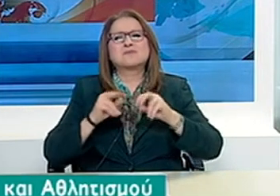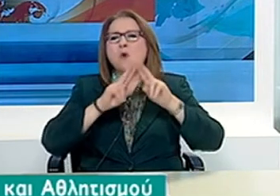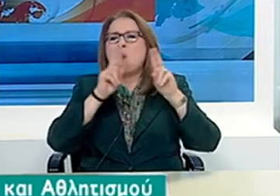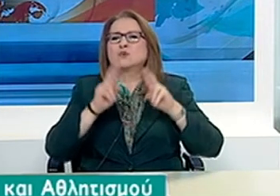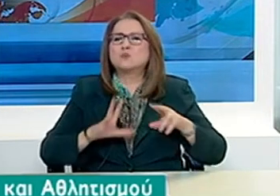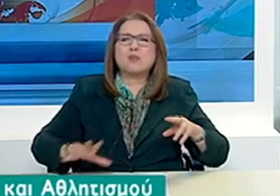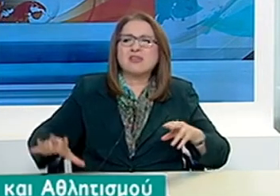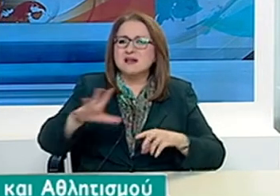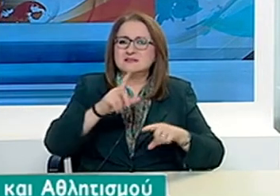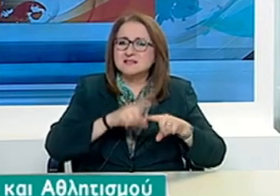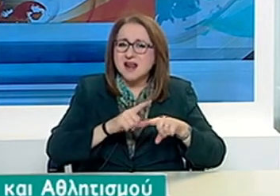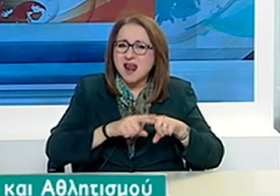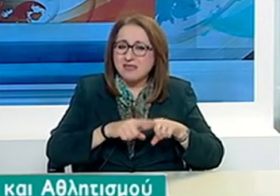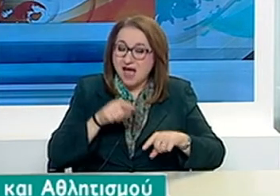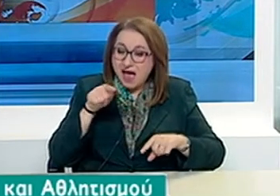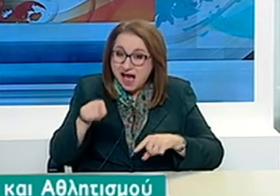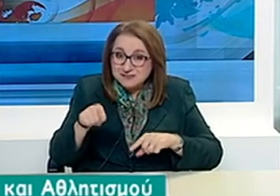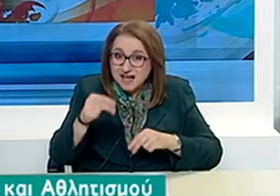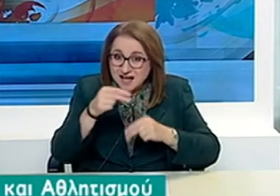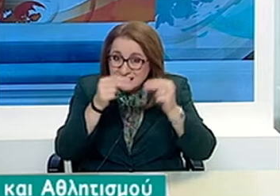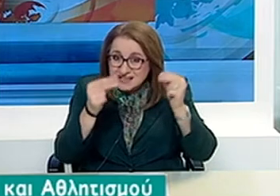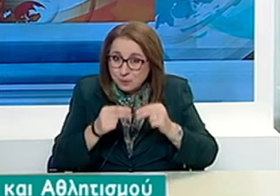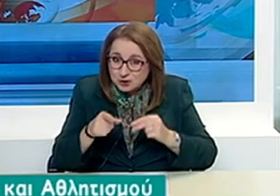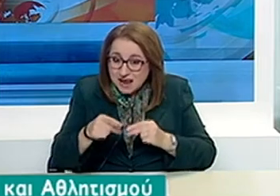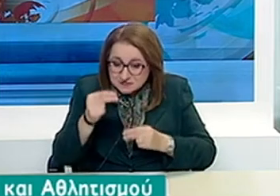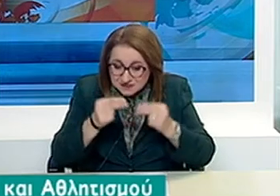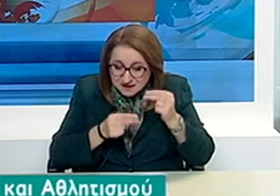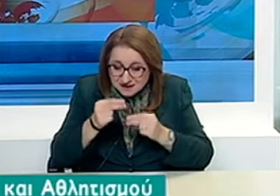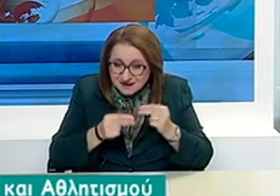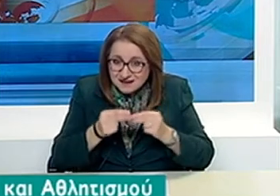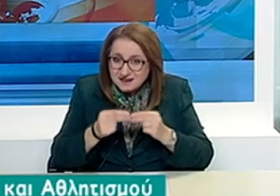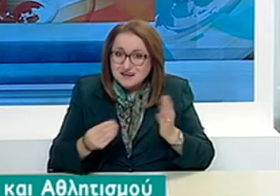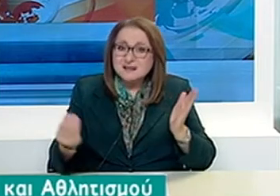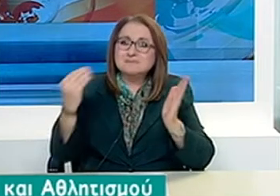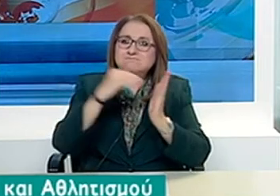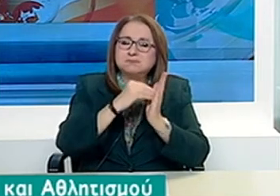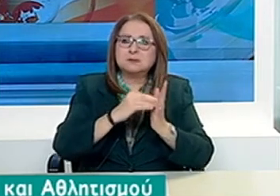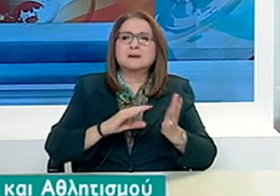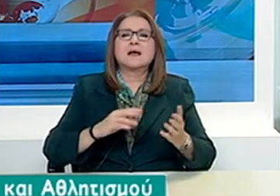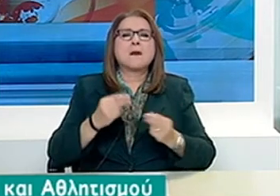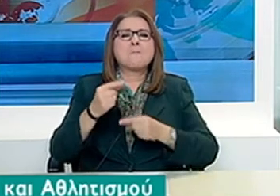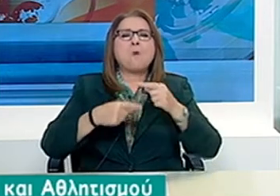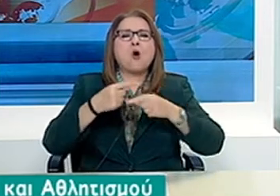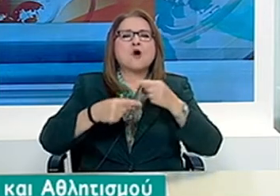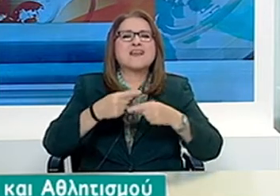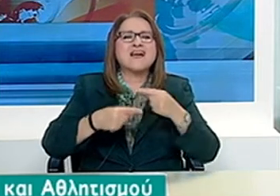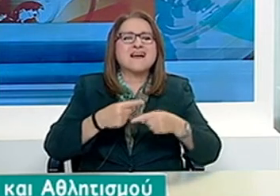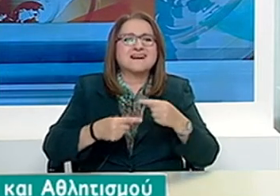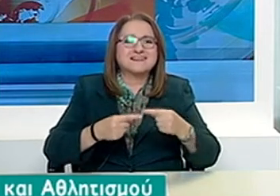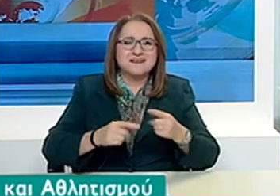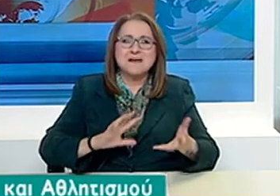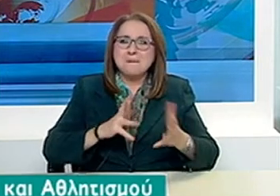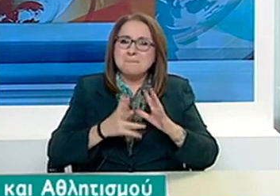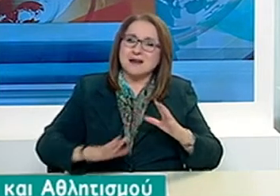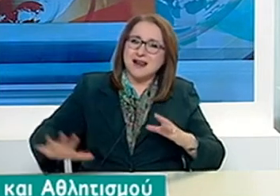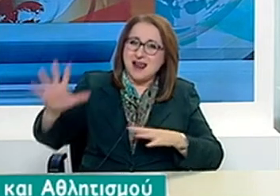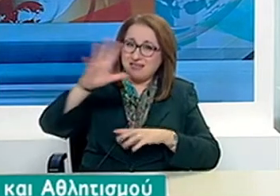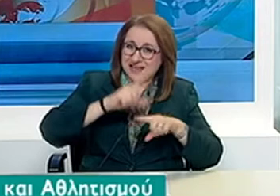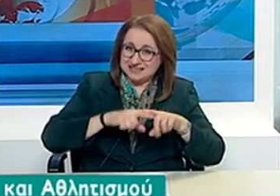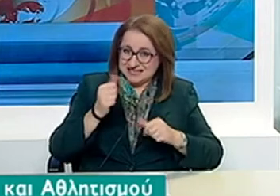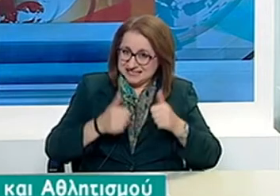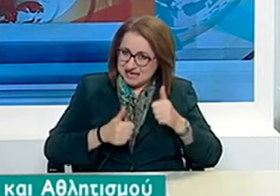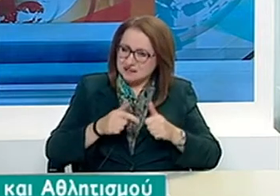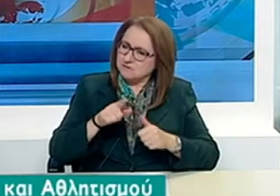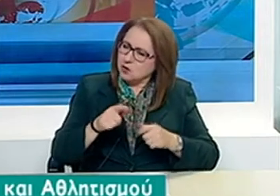συνυπολογίζονται στη μοριοδότηση όσων συμμετέχουν φέτος στις πανελλαδικές εξετάσεις. Επίσης, δεν